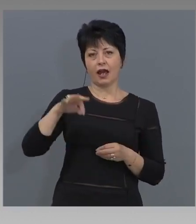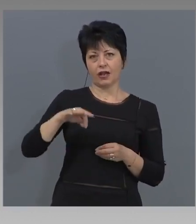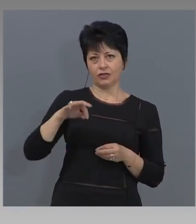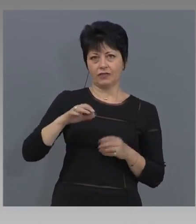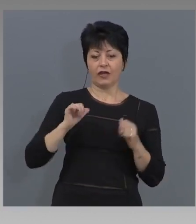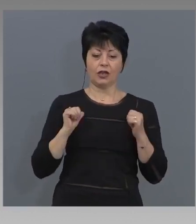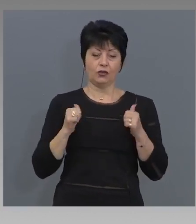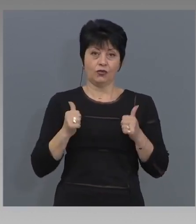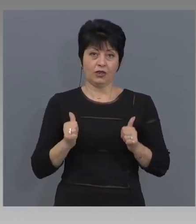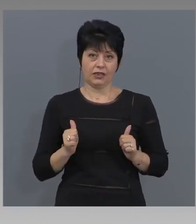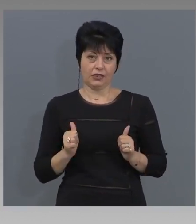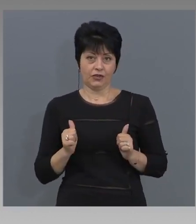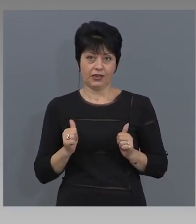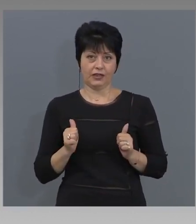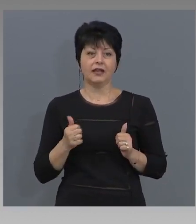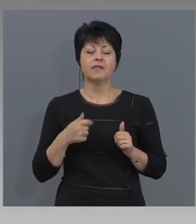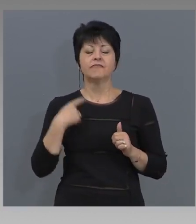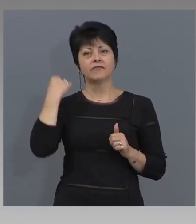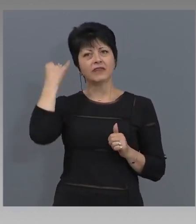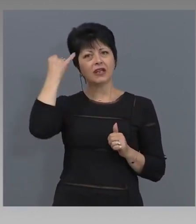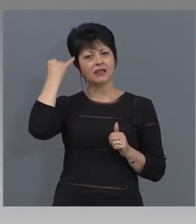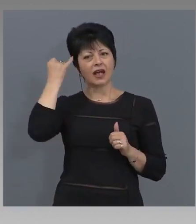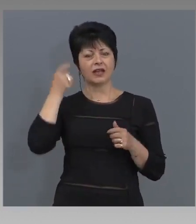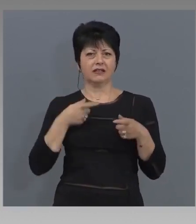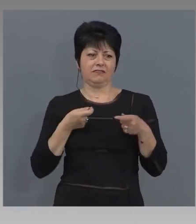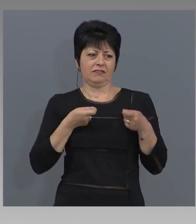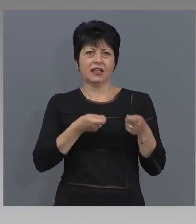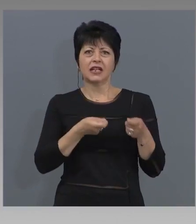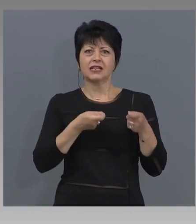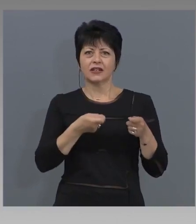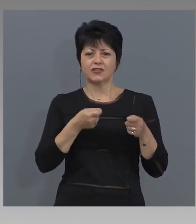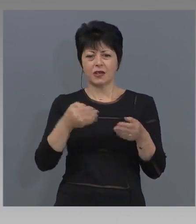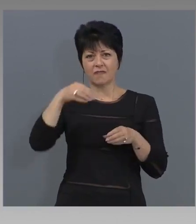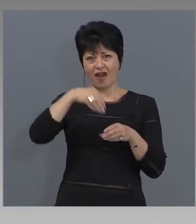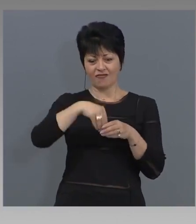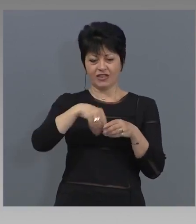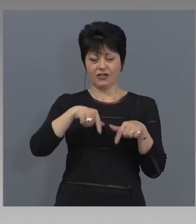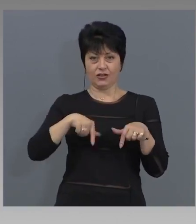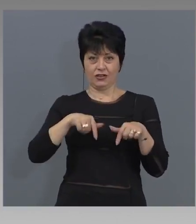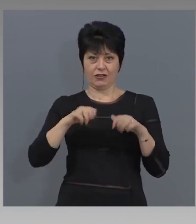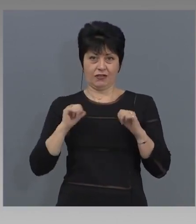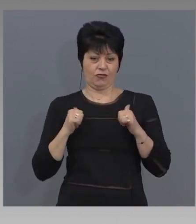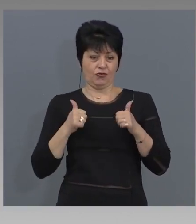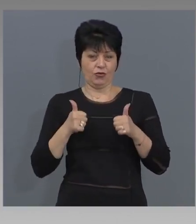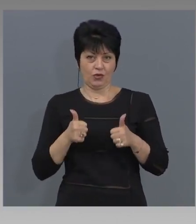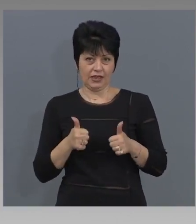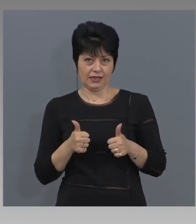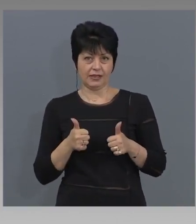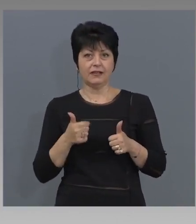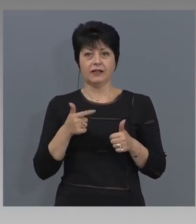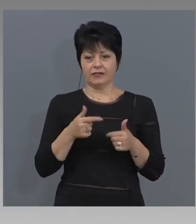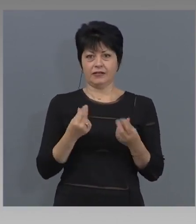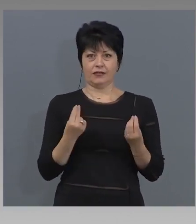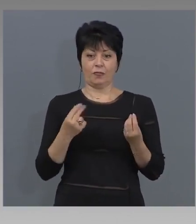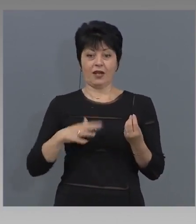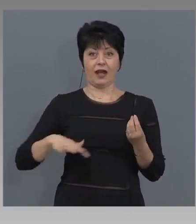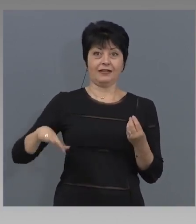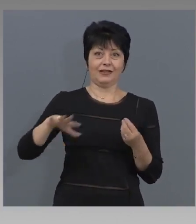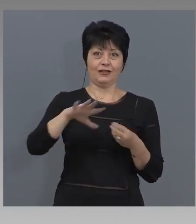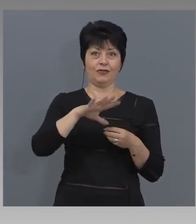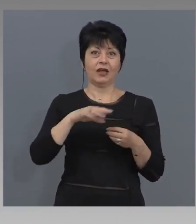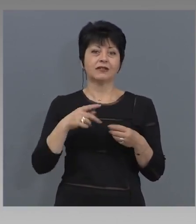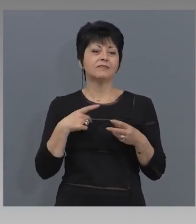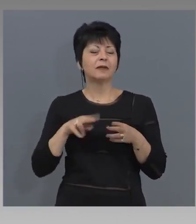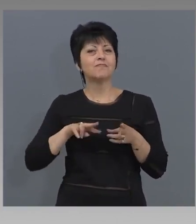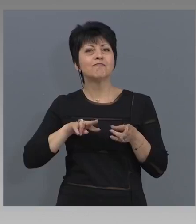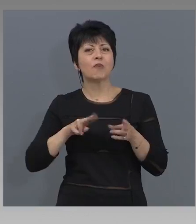продукт. Идеята е да насърчим вътрешния туризъм и да дадем възможност на българските туристи в тази по-особена ситуация и това по-кратко и по-различно